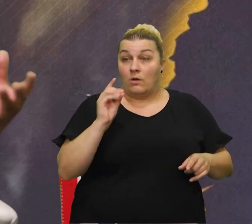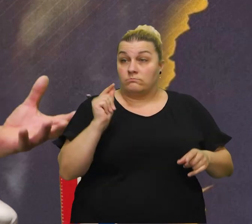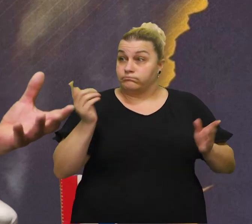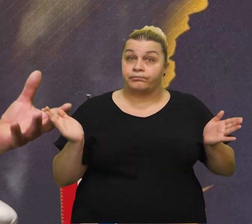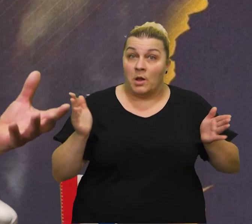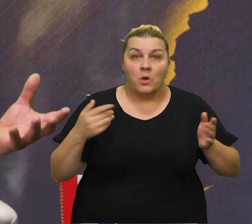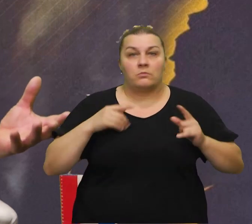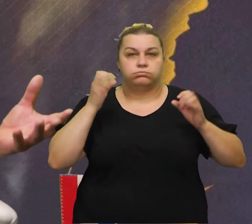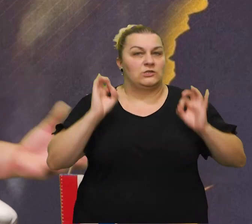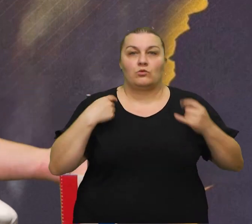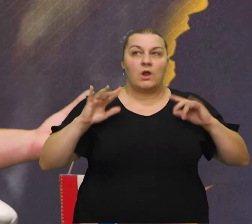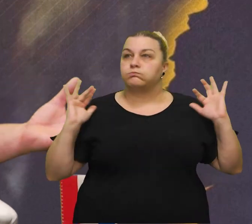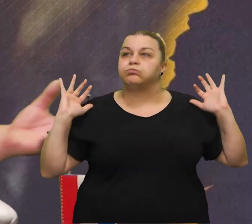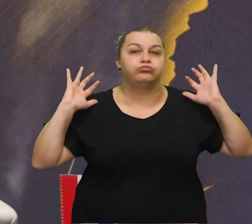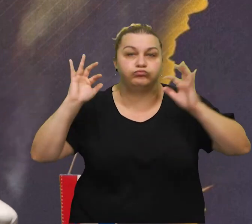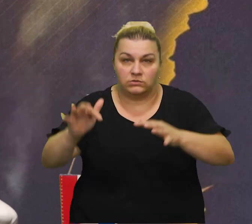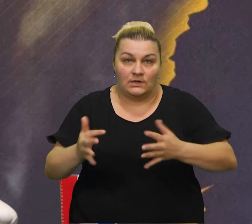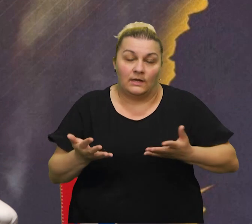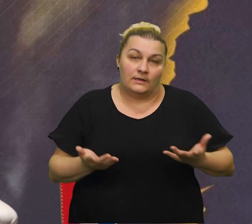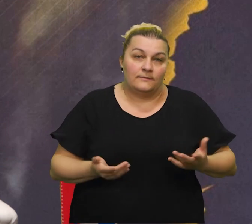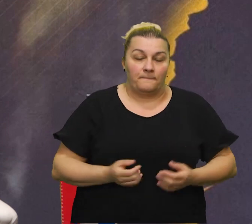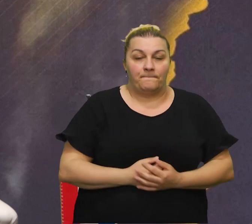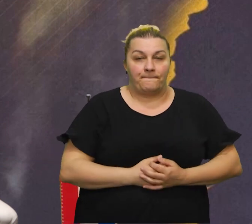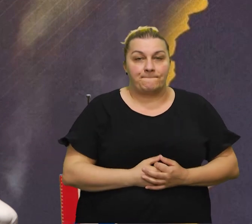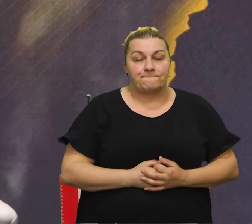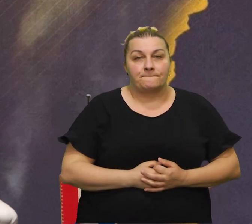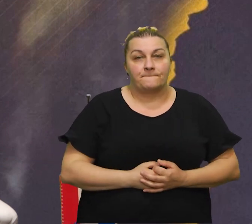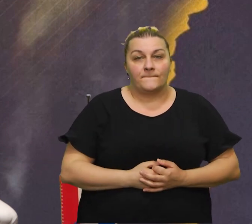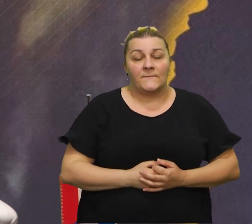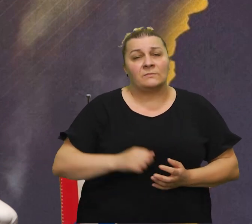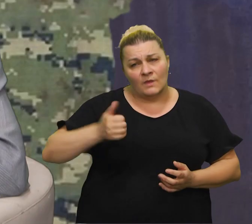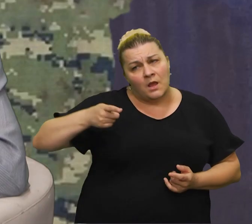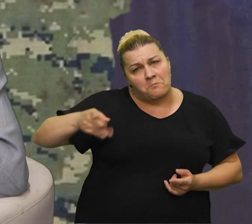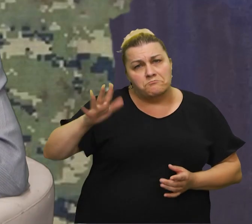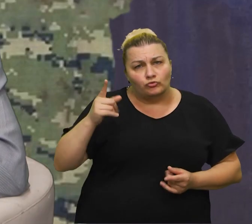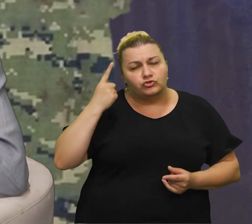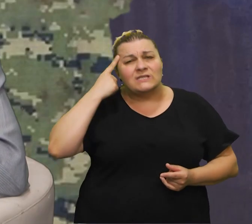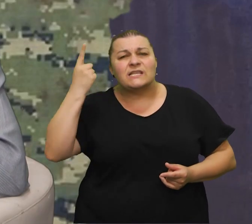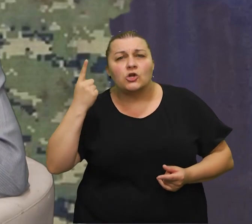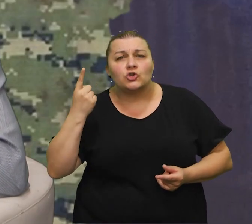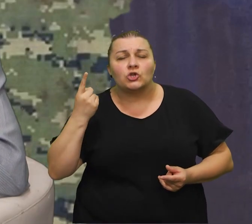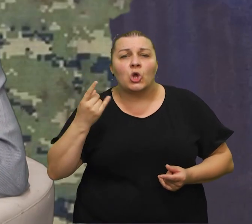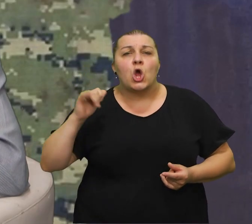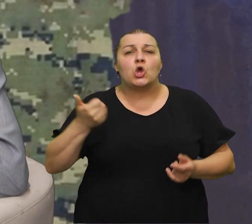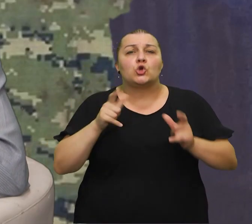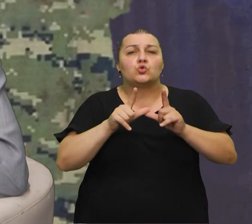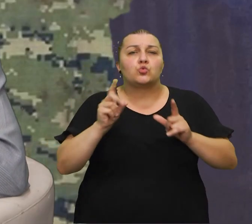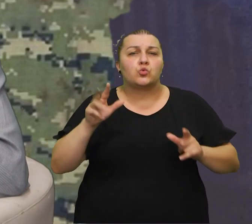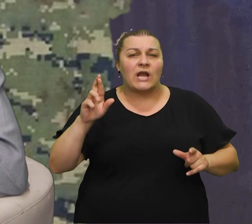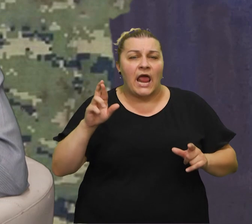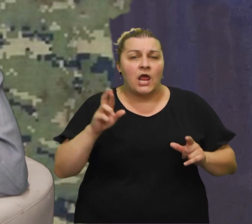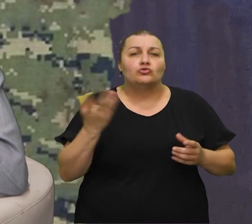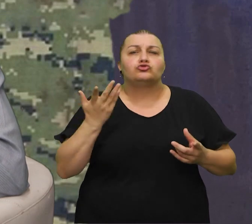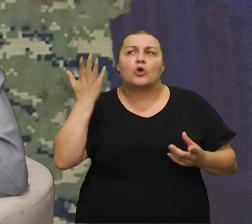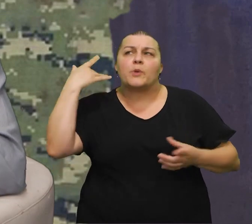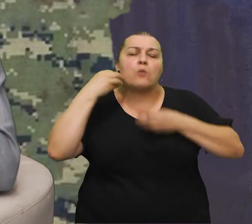možda mi krenuli u tu zgradu, onako golo ruke. Da, je se sjećate možda, što je Jure govorio, što